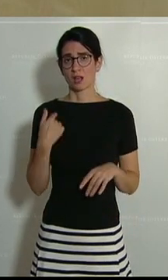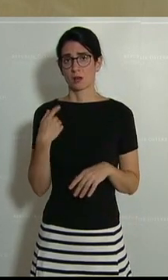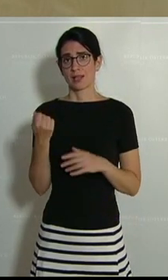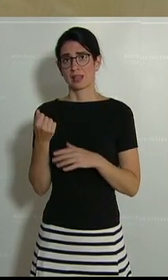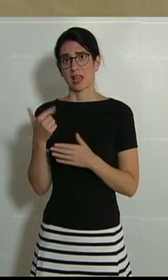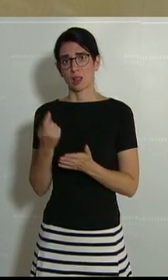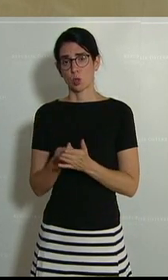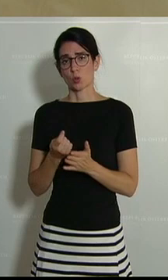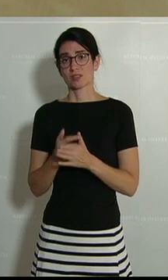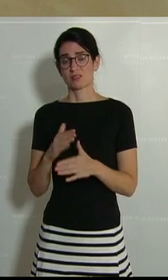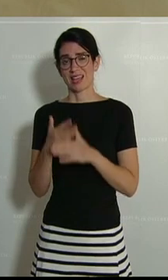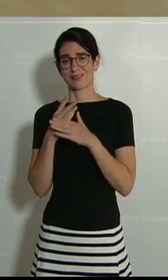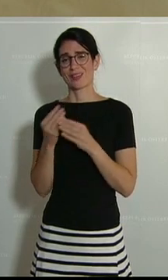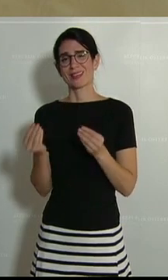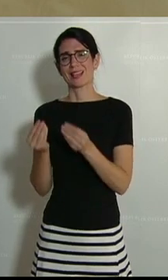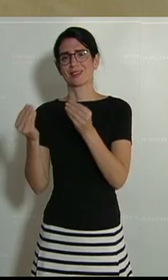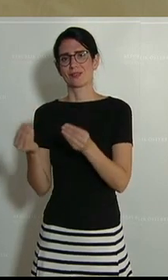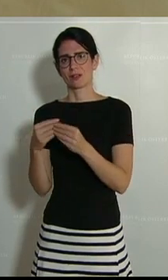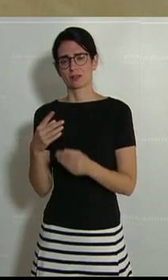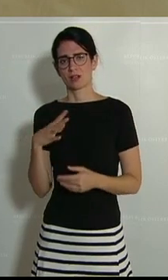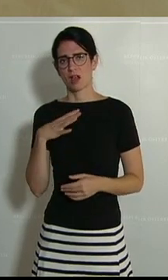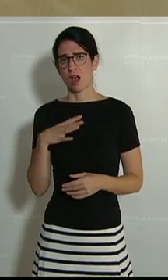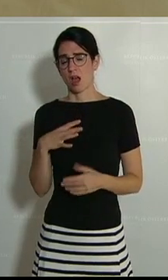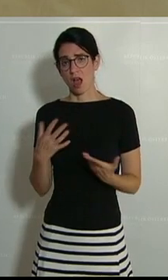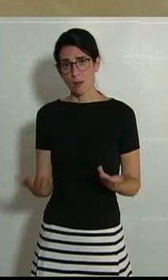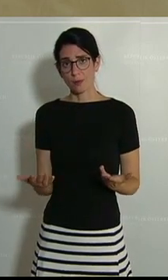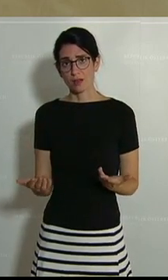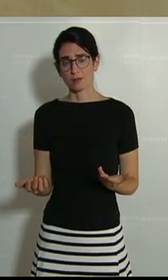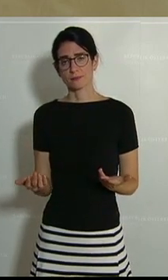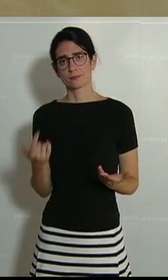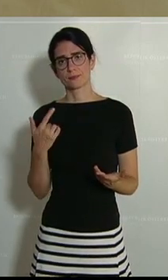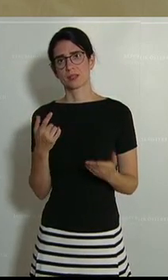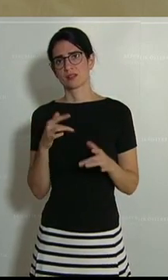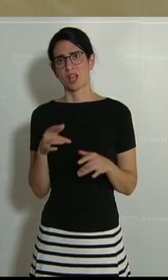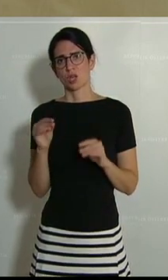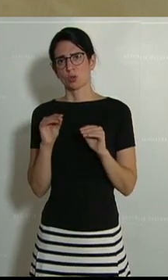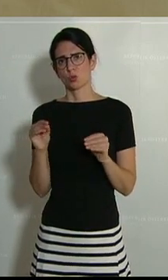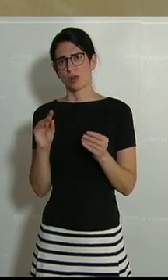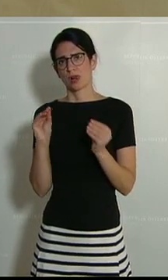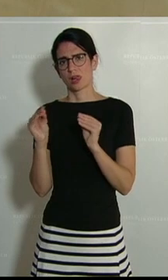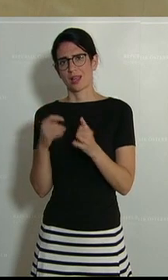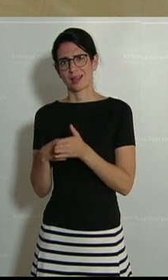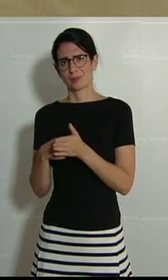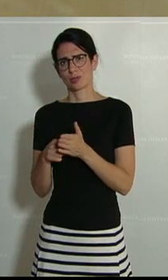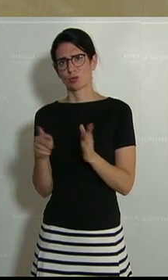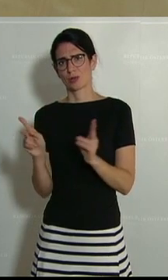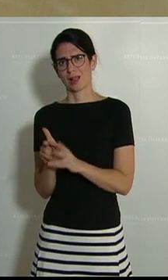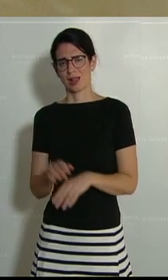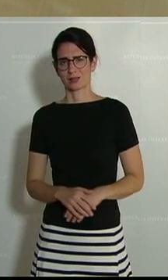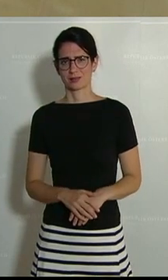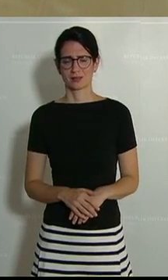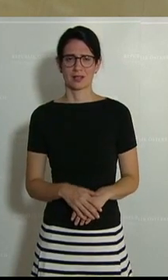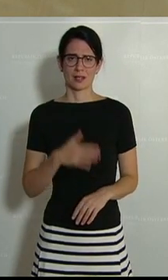machen zwar Sinn, helfen ein bisschen, sind aber im Grunde genommen Stückwerk. Und ich sage schon noch einmal,